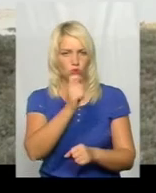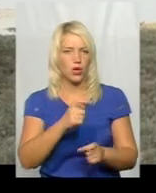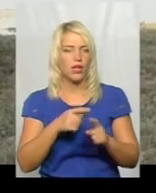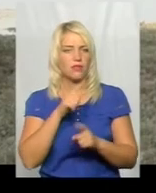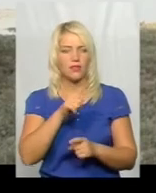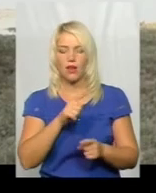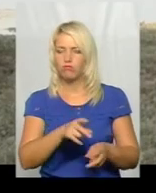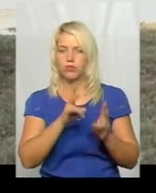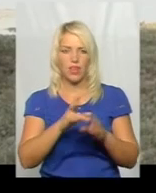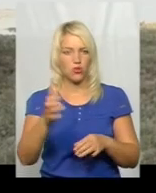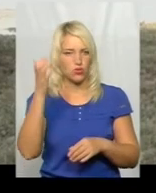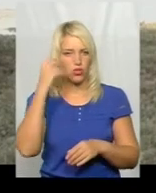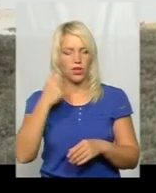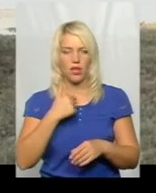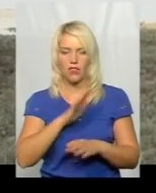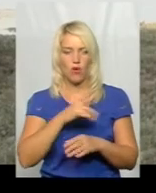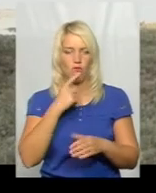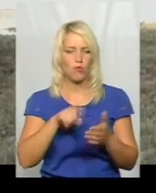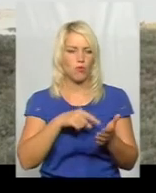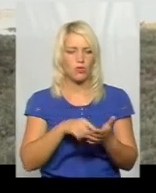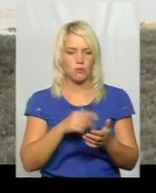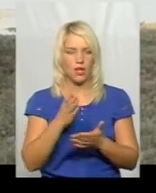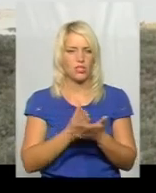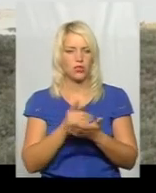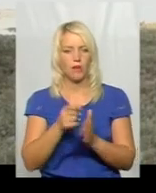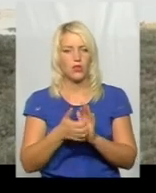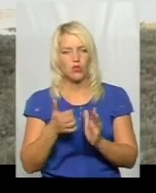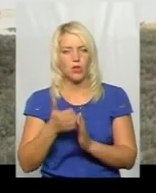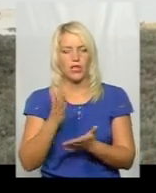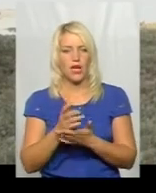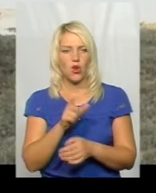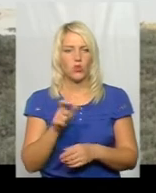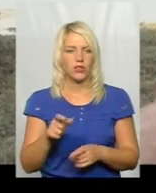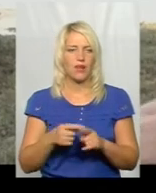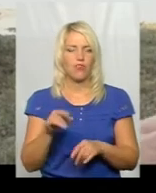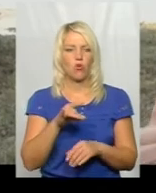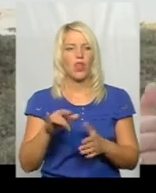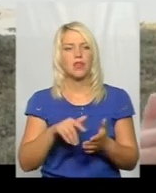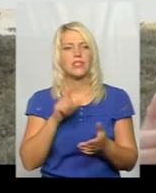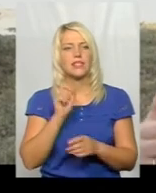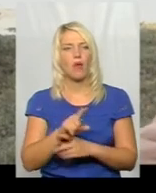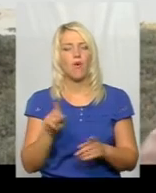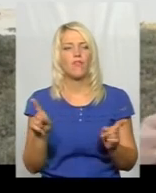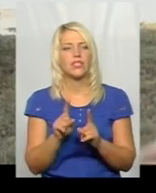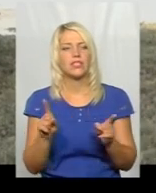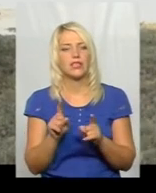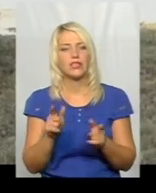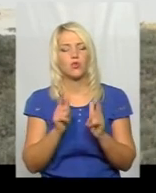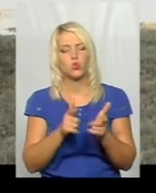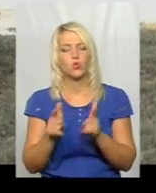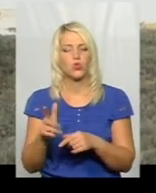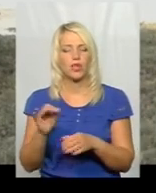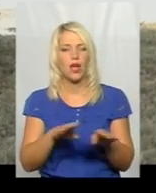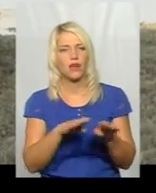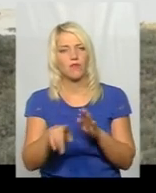чорна біда. Я про муніципальні служби не кажу, бо там недостаток теж людей є, тим більше в регіональному замовленні, яке узгоджене на